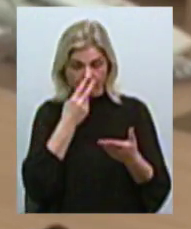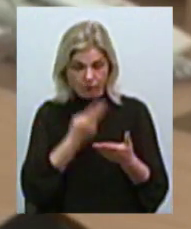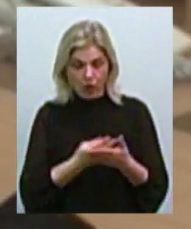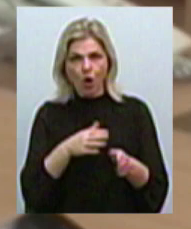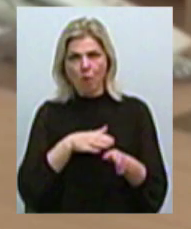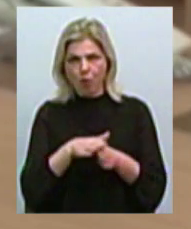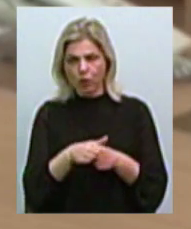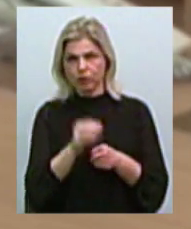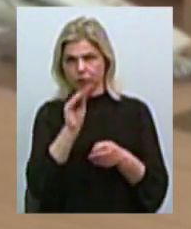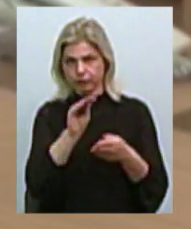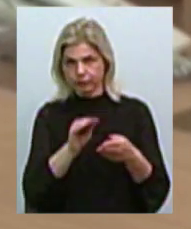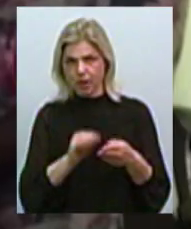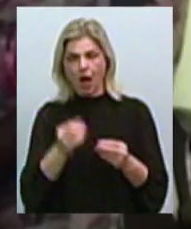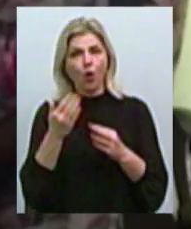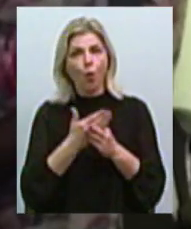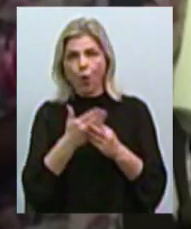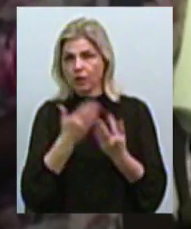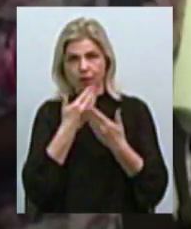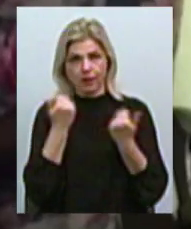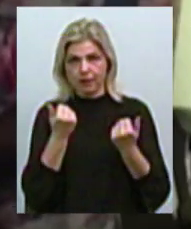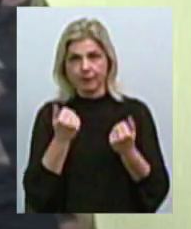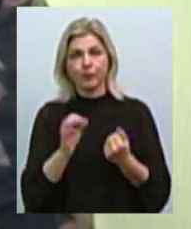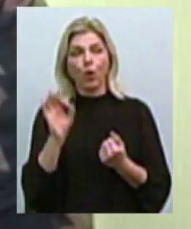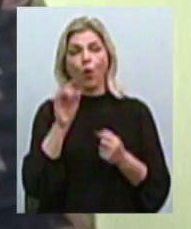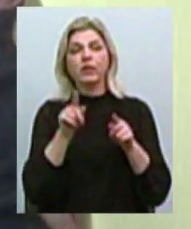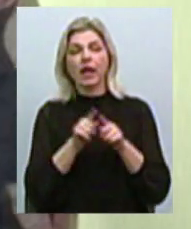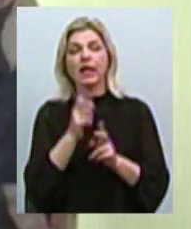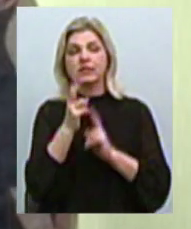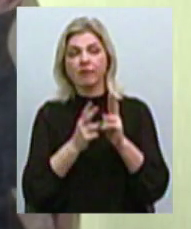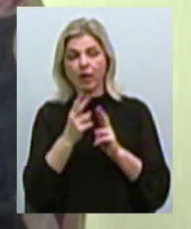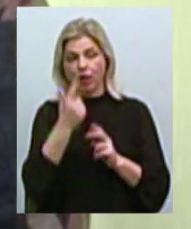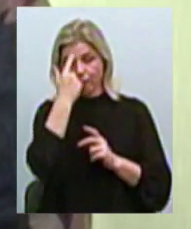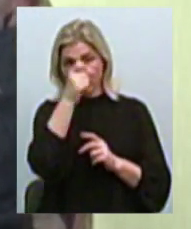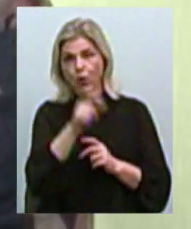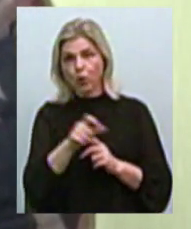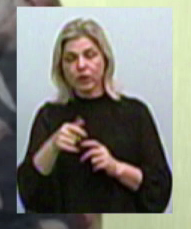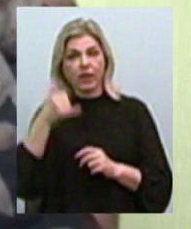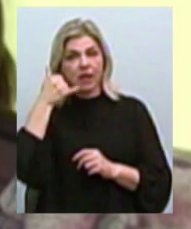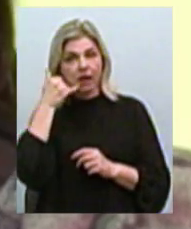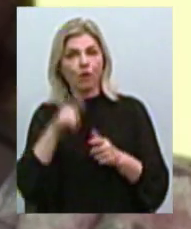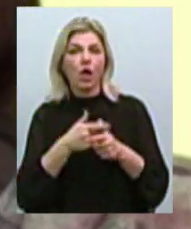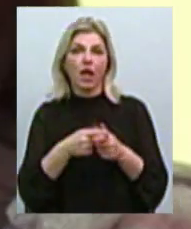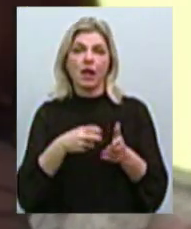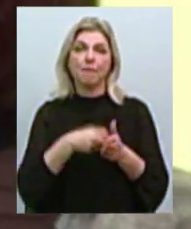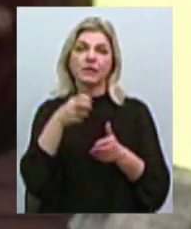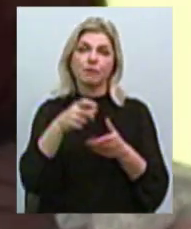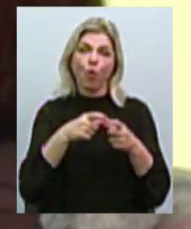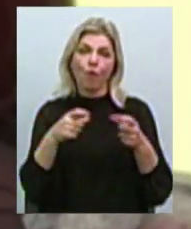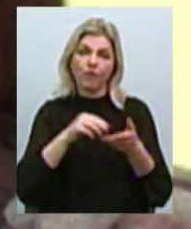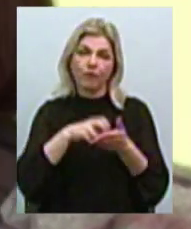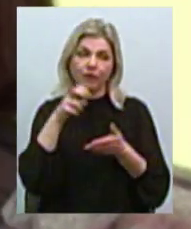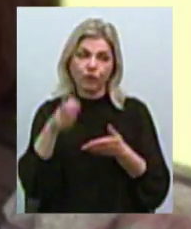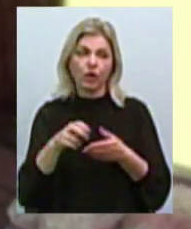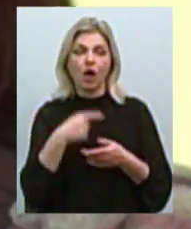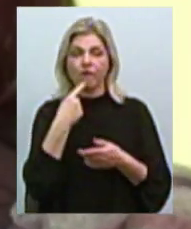нараховано. Пільги не зазначені. Про такі зміни людей повідомляли телефоном або письмово, каже заступниця начальника управління праці та